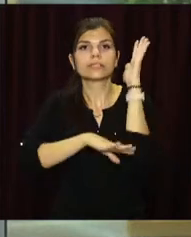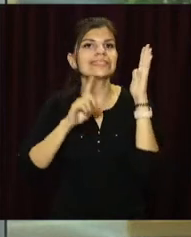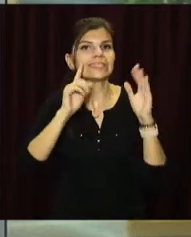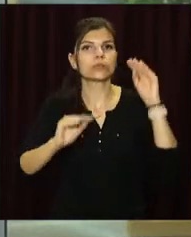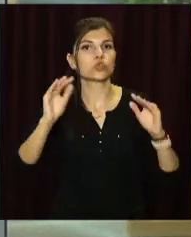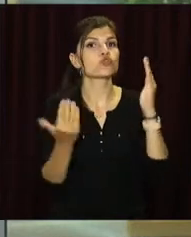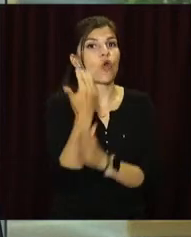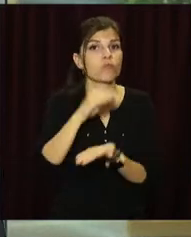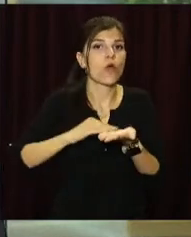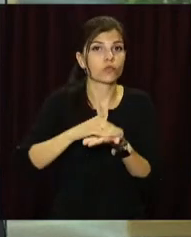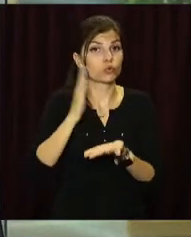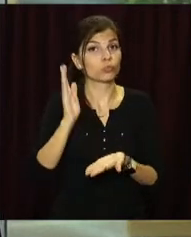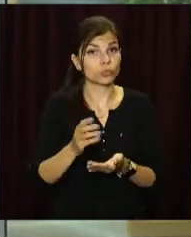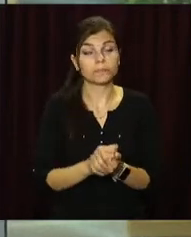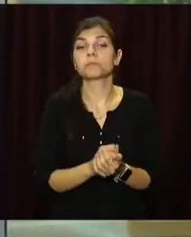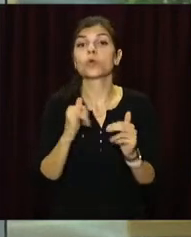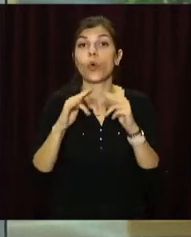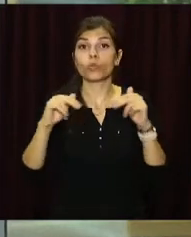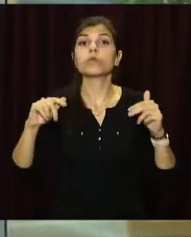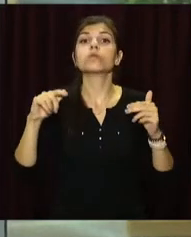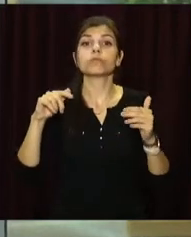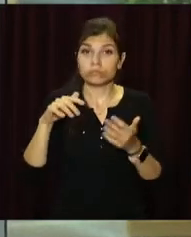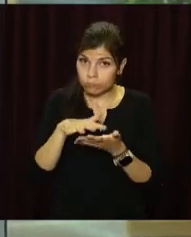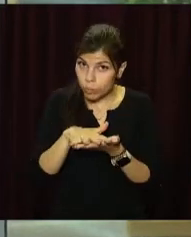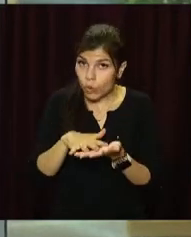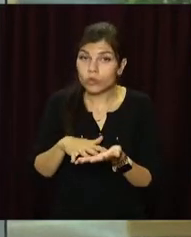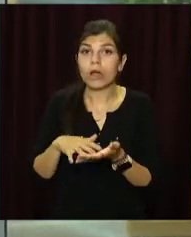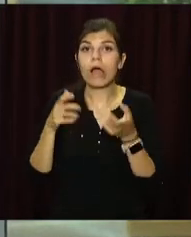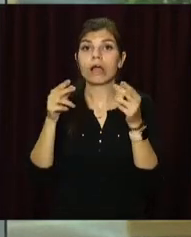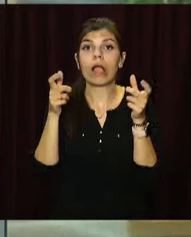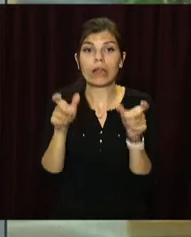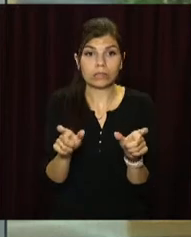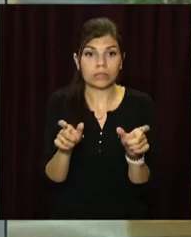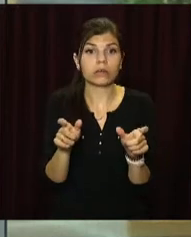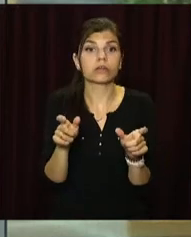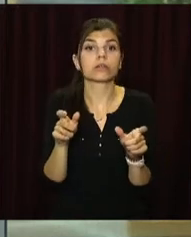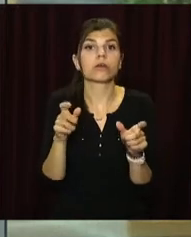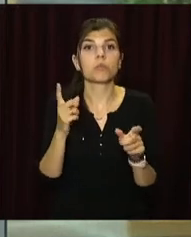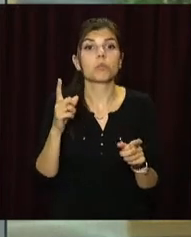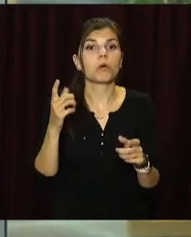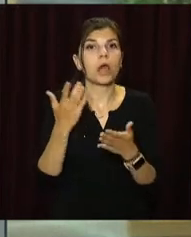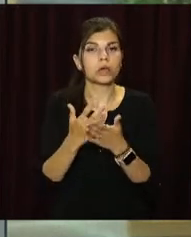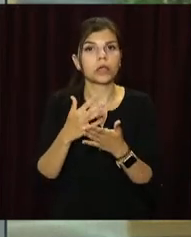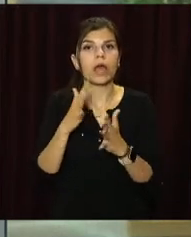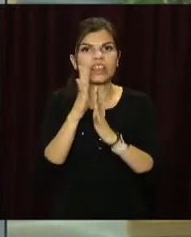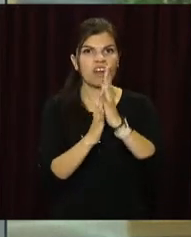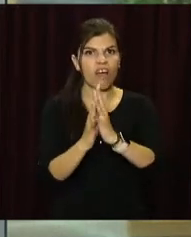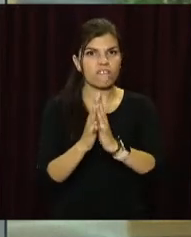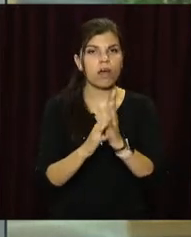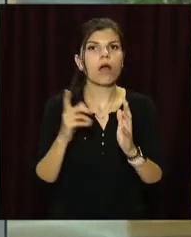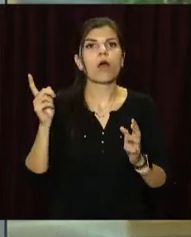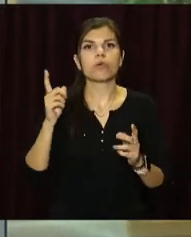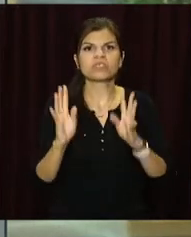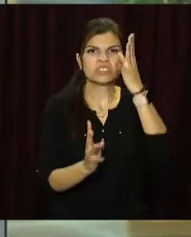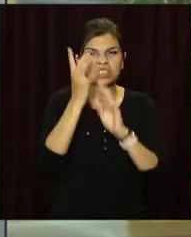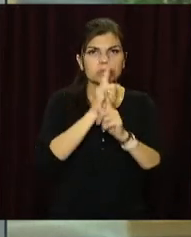У Дніпрі продовжують боротися з карантинною травою, бо через неї, кажуть, страждають алергіки. Втім, знищити